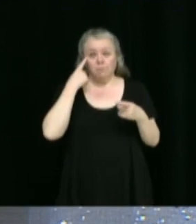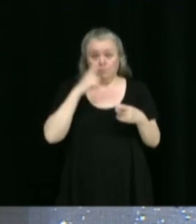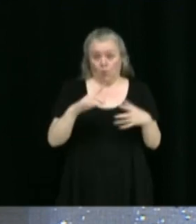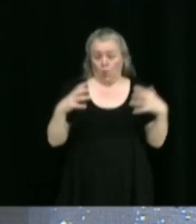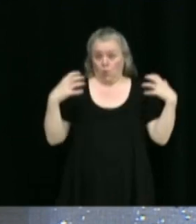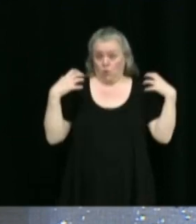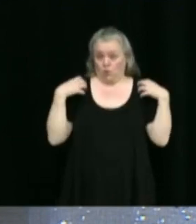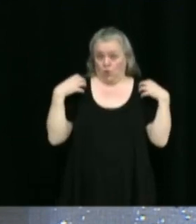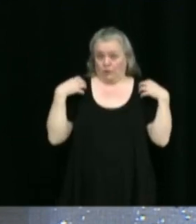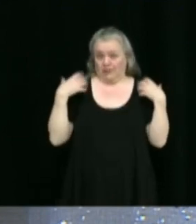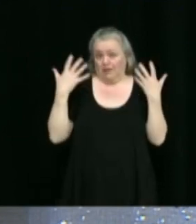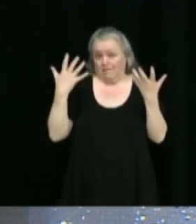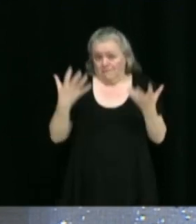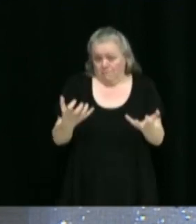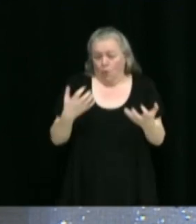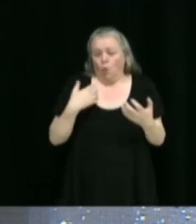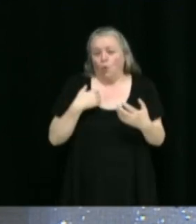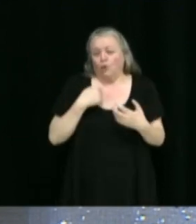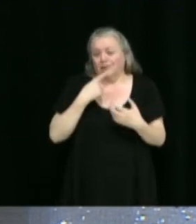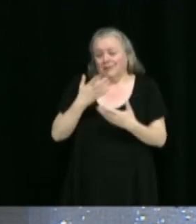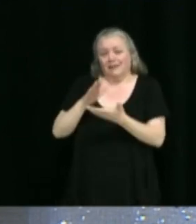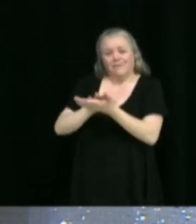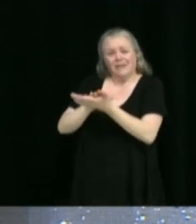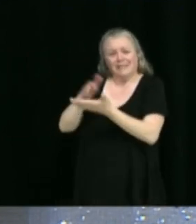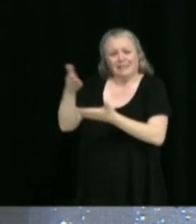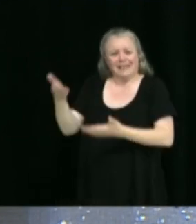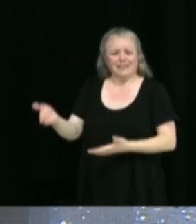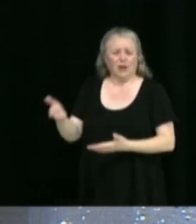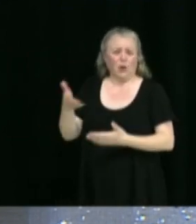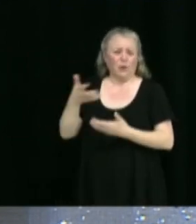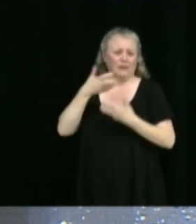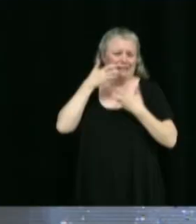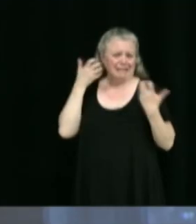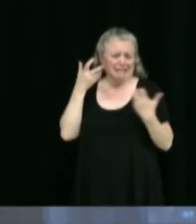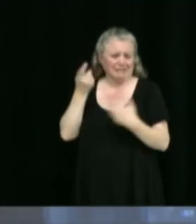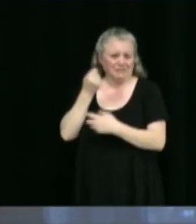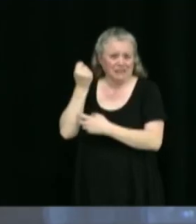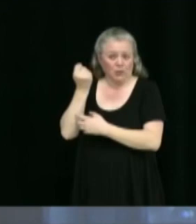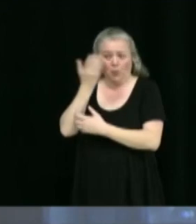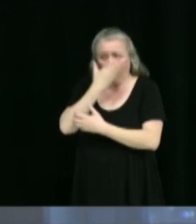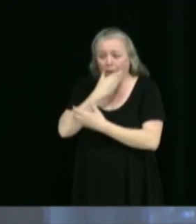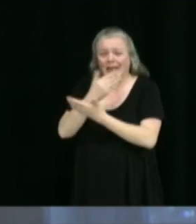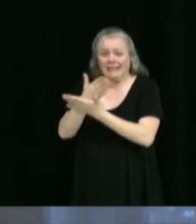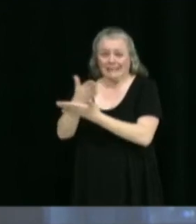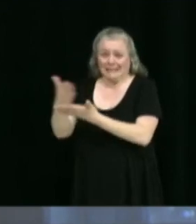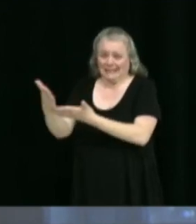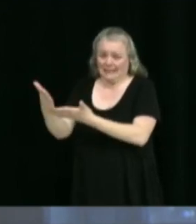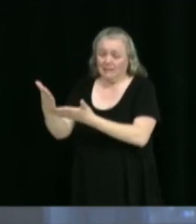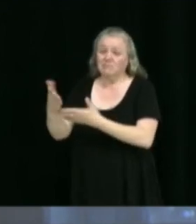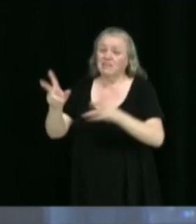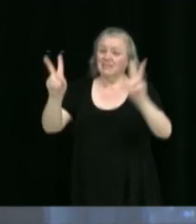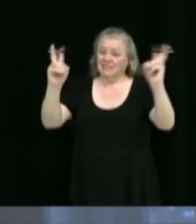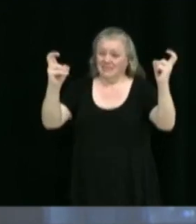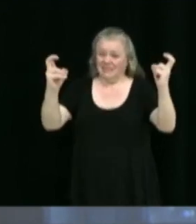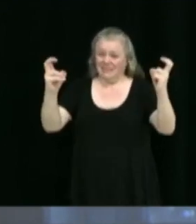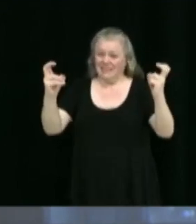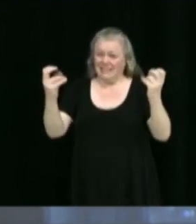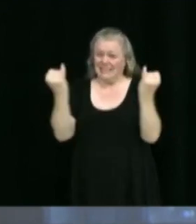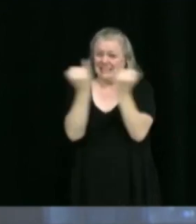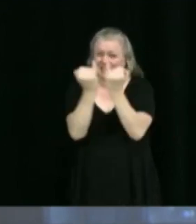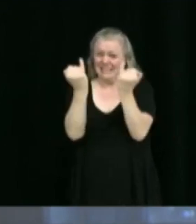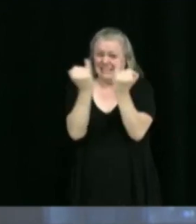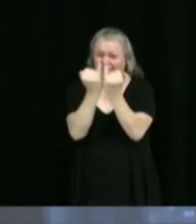permets de féliciter les TIC de Victoriaville pour leur belle série. La dernière série nommée « La bataille de la 122 versus les